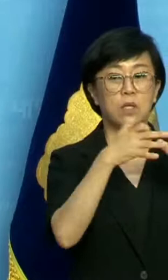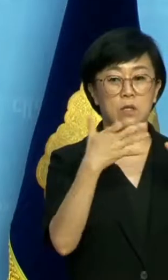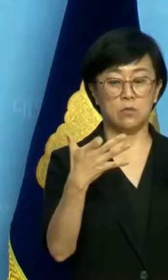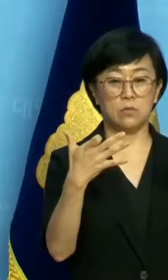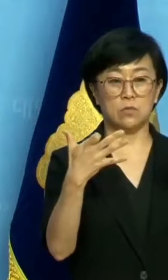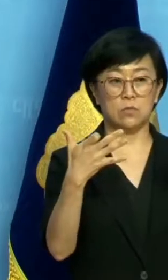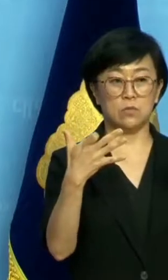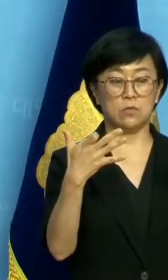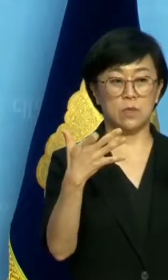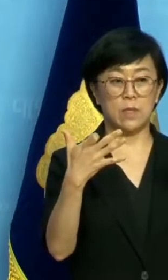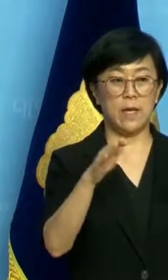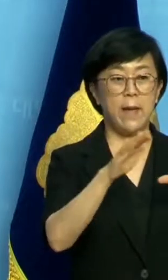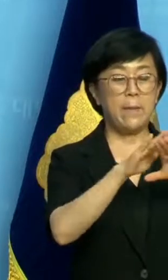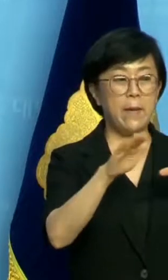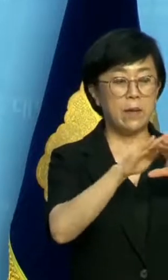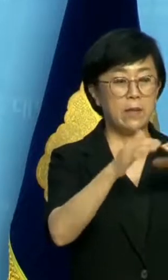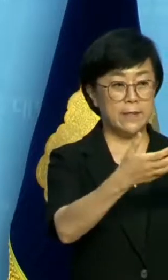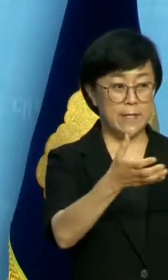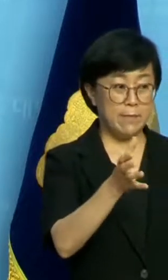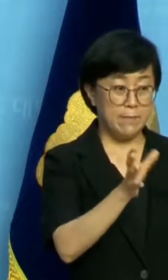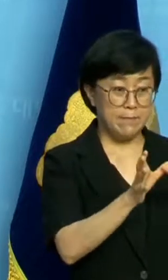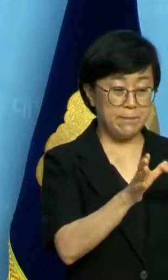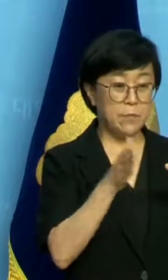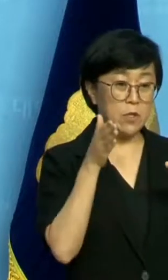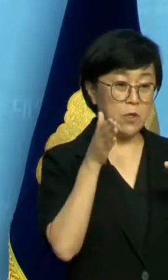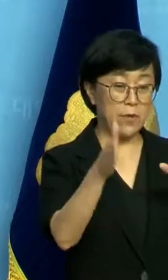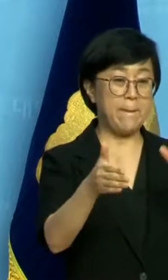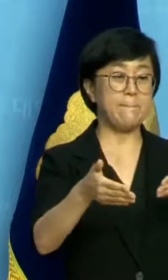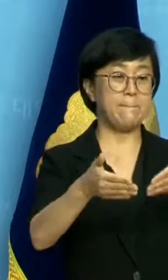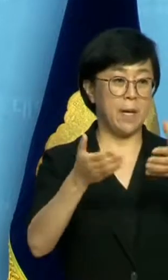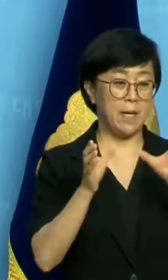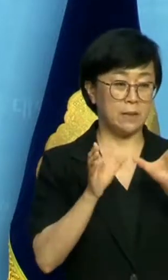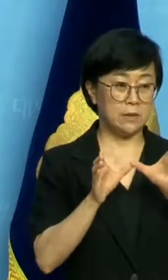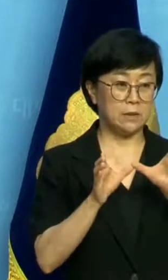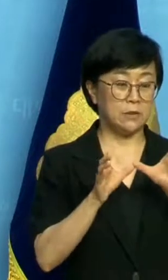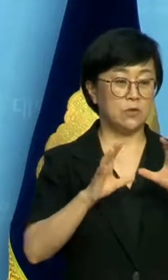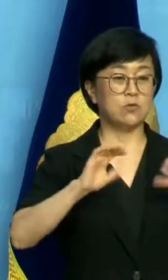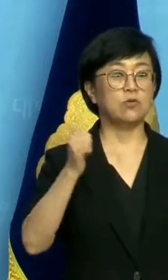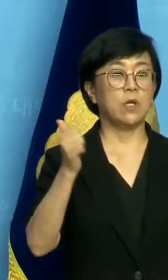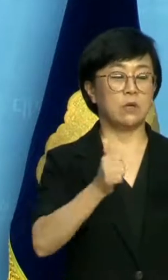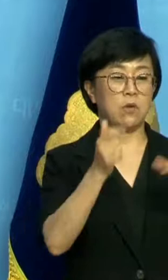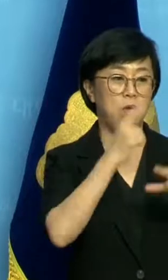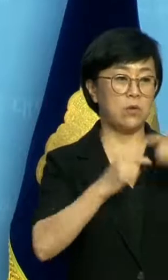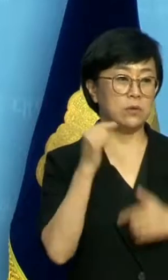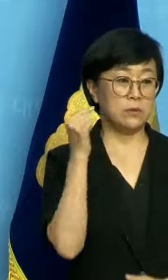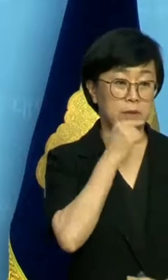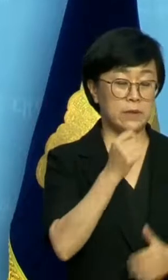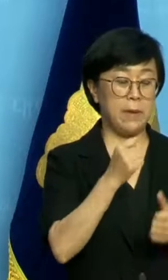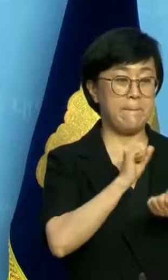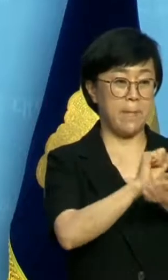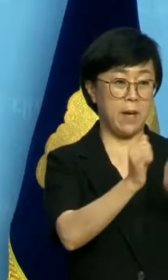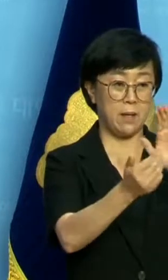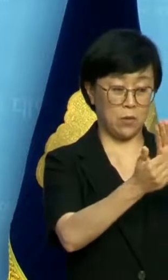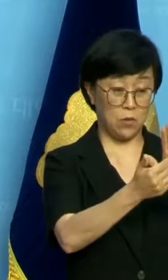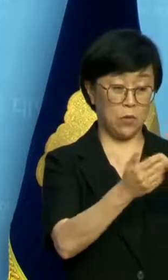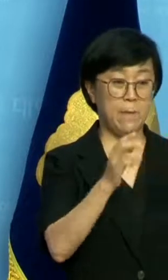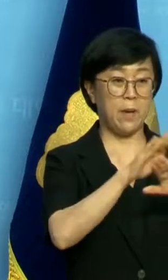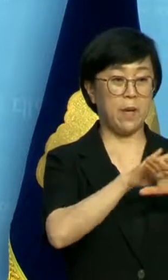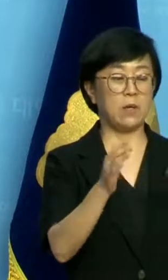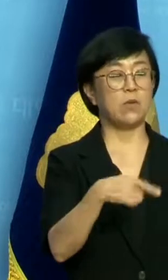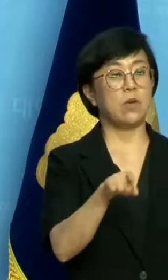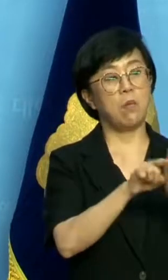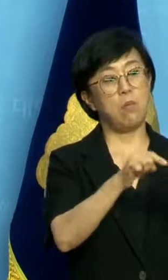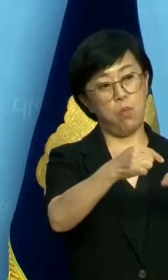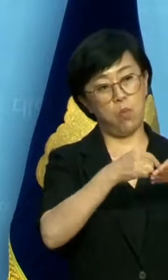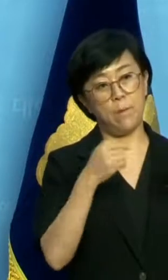대응 TF로부터 국회의 강화된 방역 조치에 대한 보고를